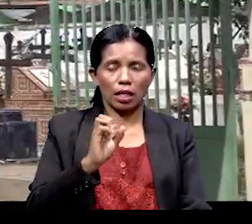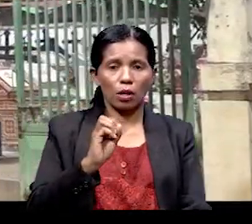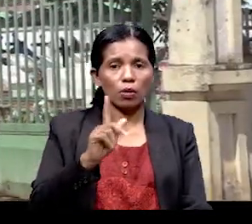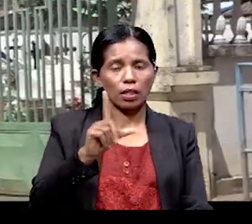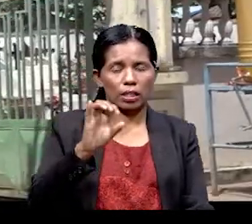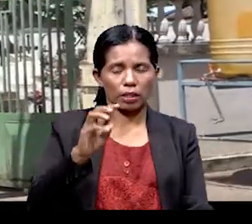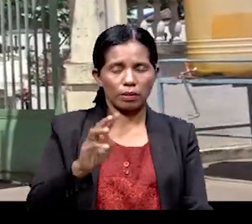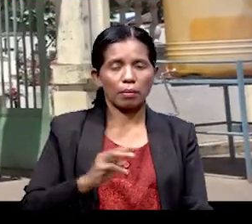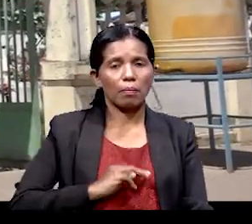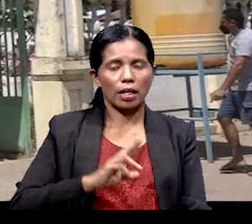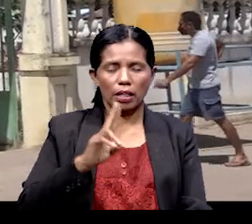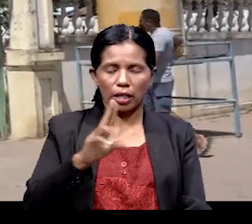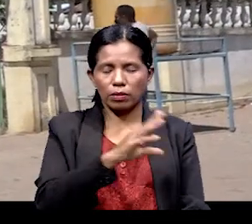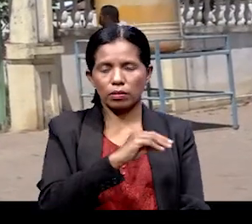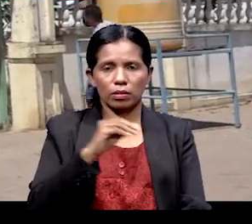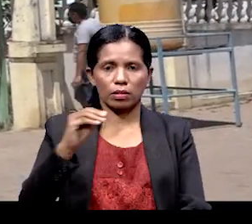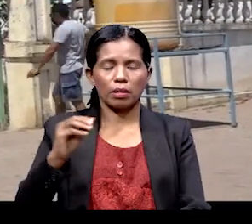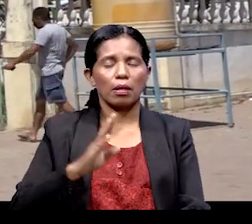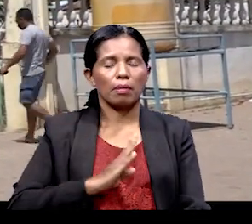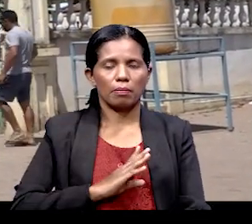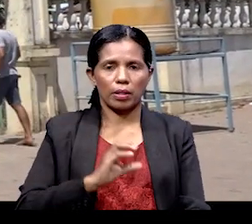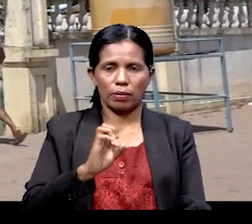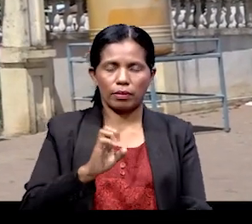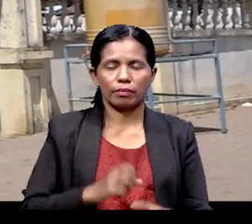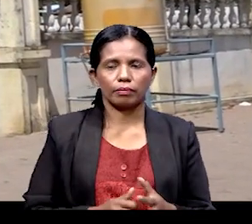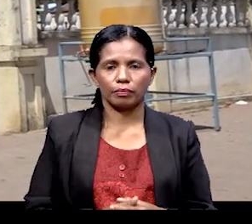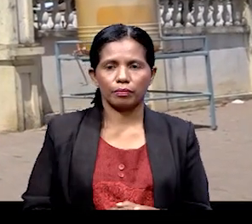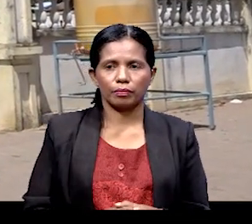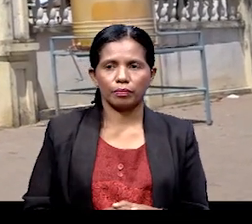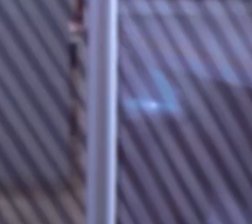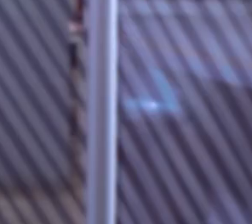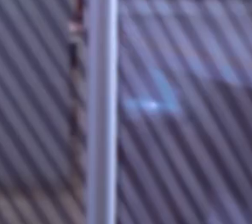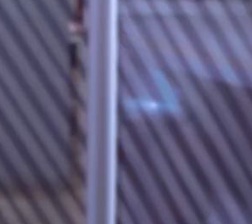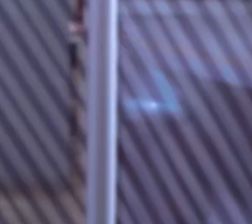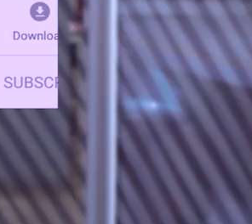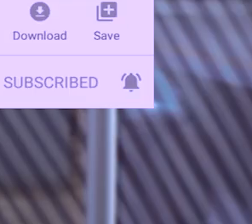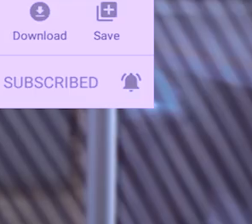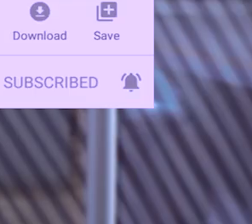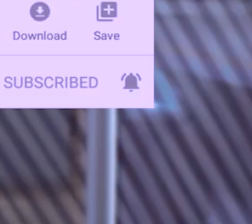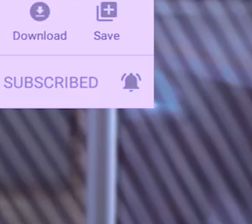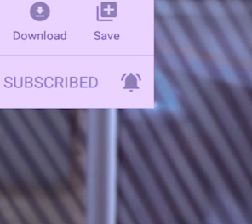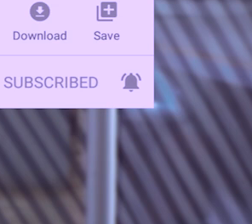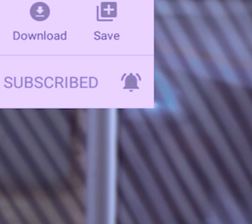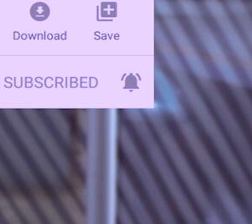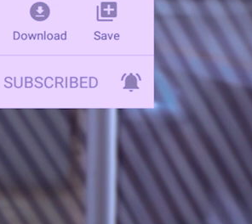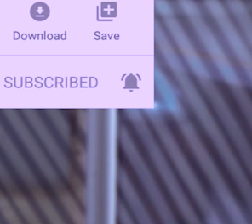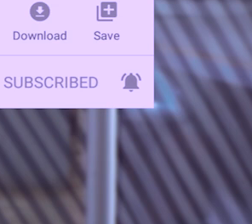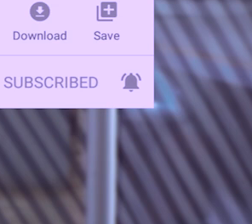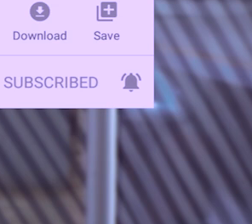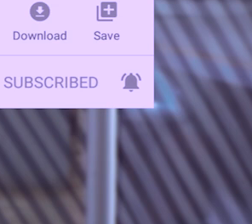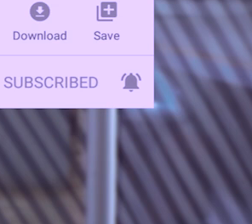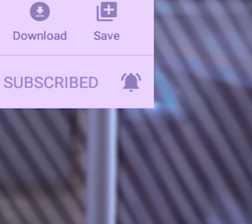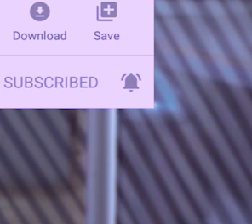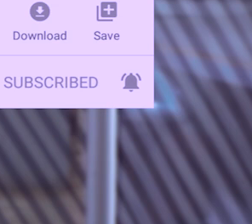No Bedois Abraung Amaral Jacinto Fuka, GMN Ketalua Like Kari Ketabotsira